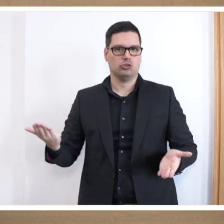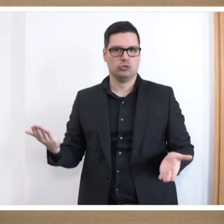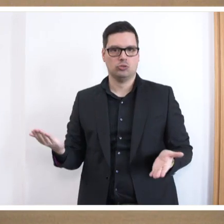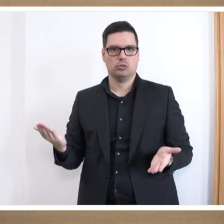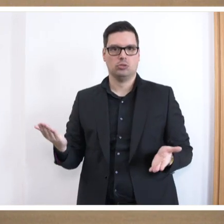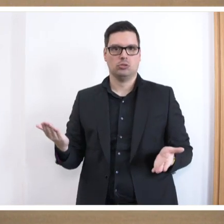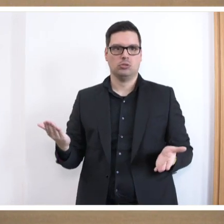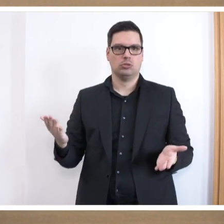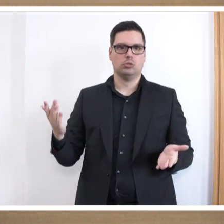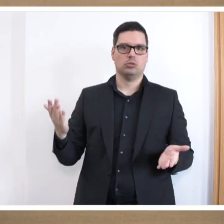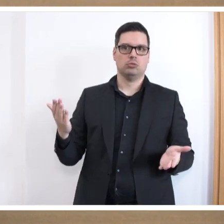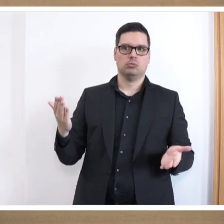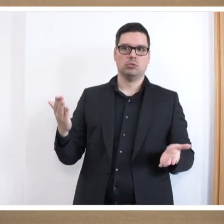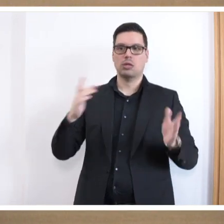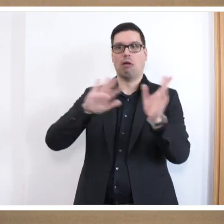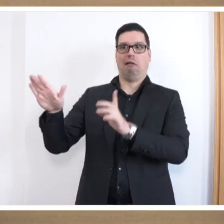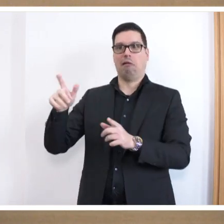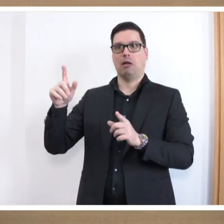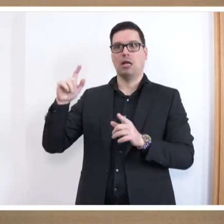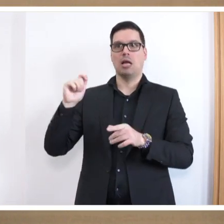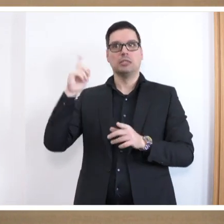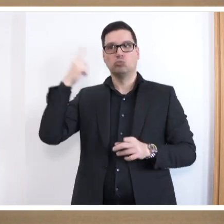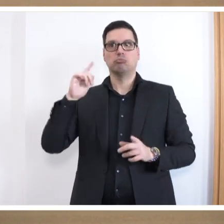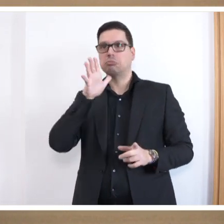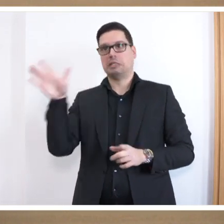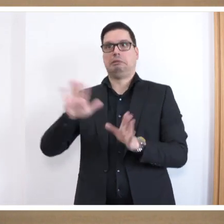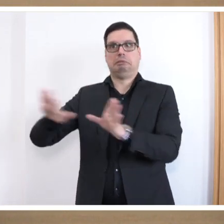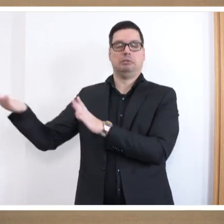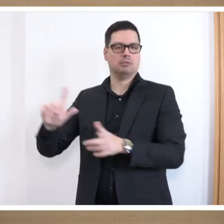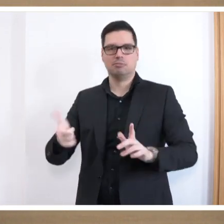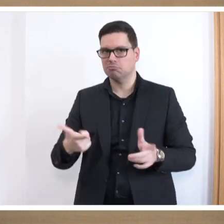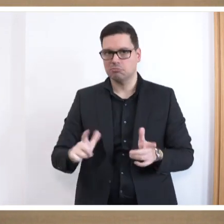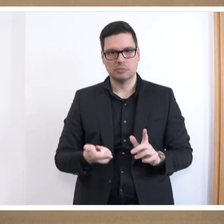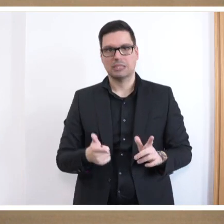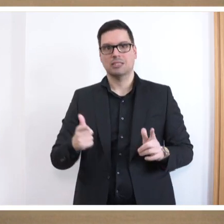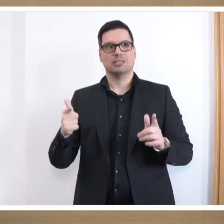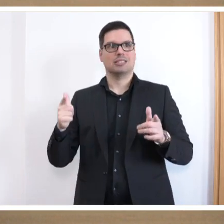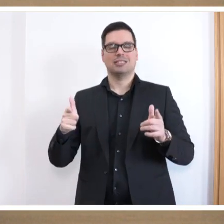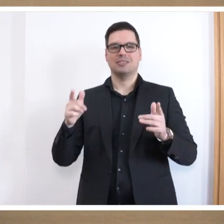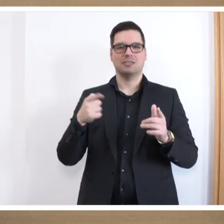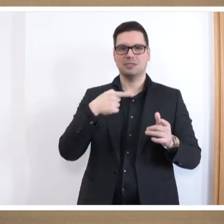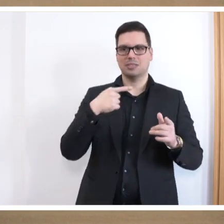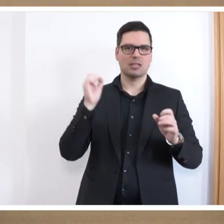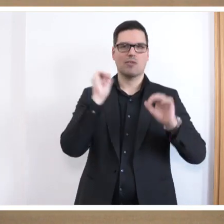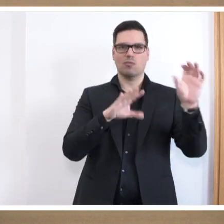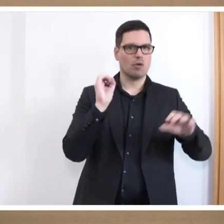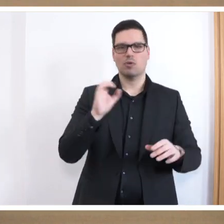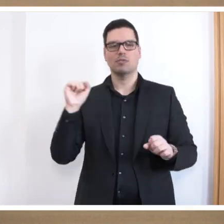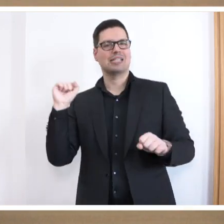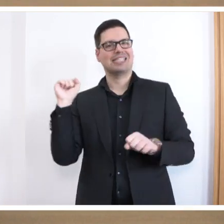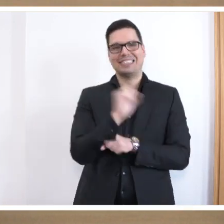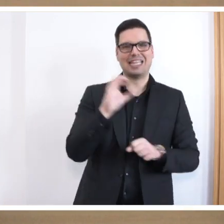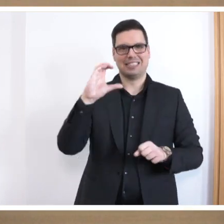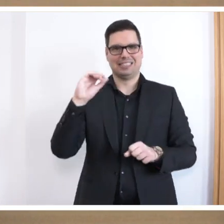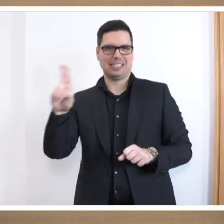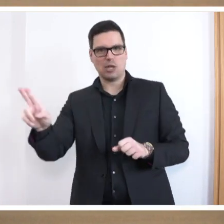von Antisemitismus rücken zu wollen. In der letzten Plenardebatte fand dieser unkontrollierte Beißreflex hier mit Vorwürfen gegen die CDU-Fraktion einen